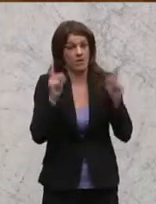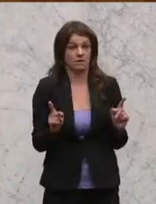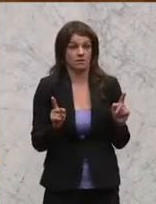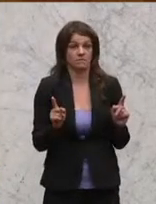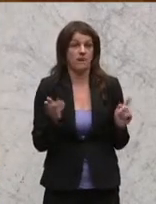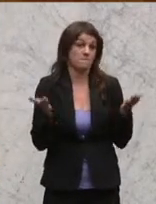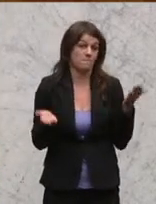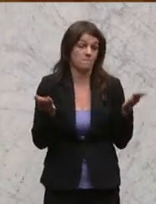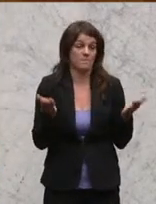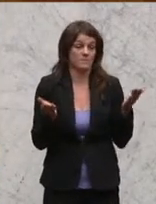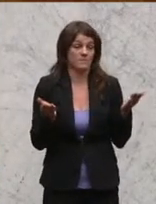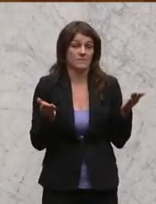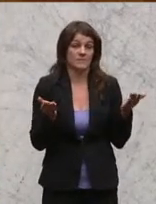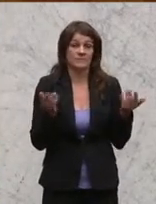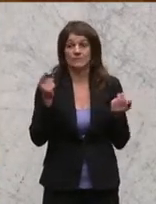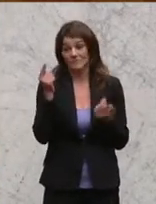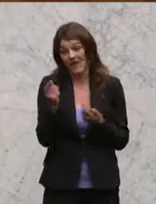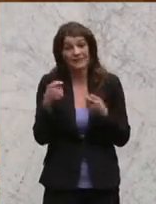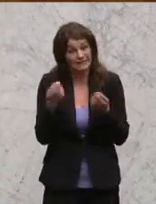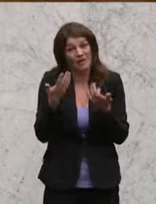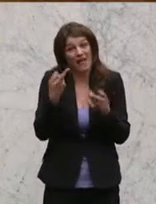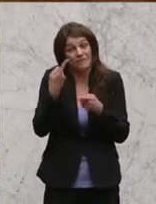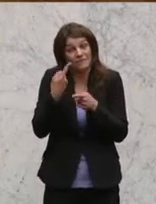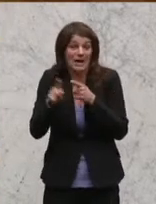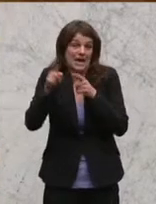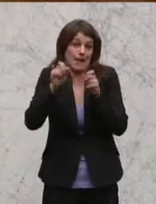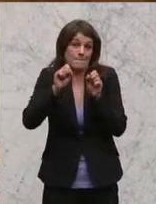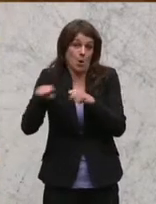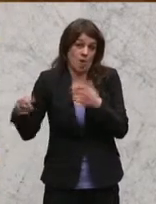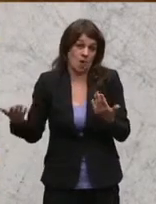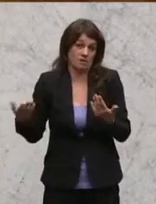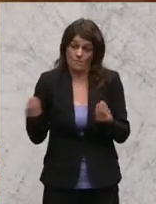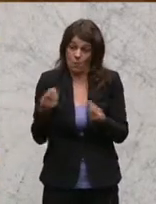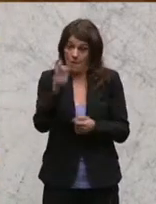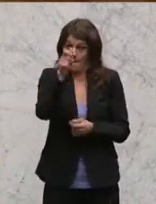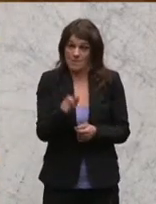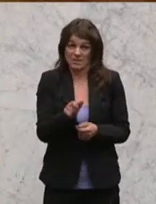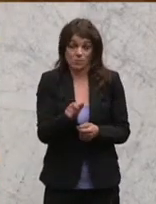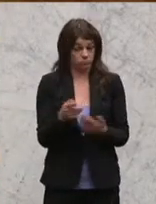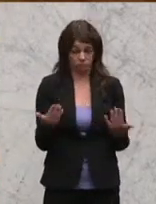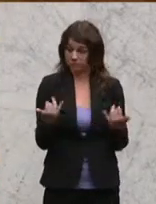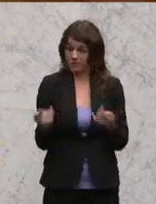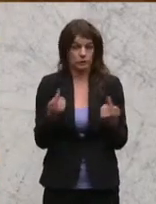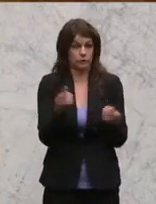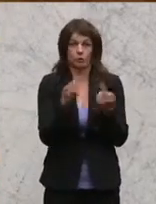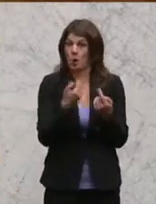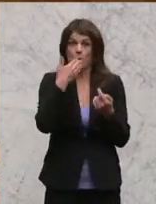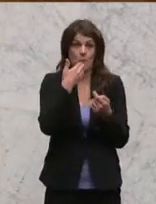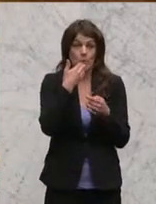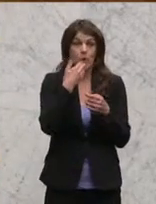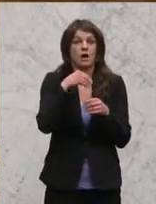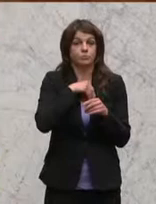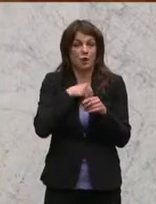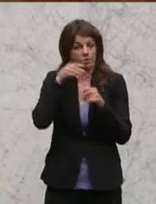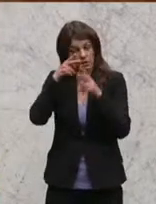möglicherweise eine Fehlerquelle liegt, warum diese Person in der Situation nicht psychiatrisch aufgenommen